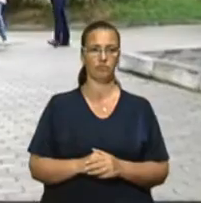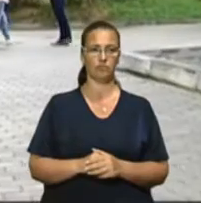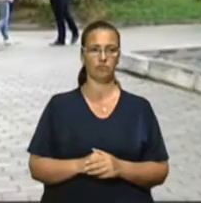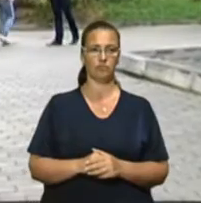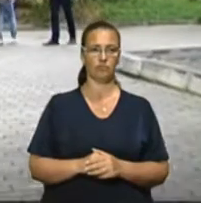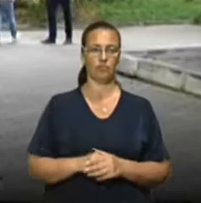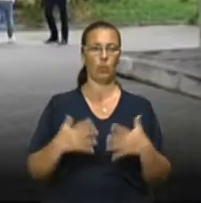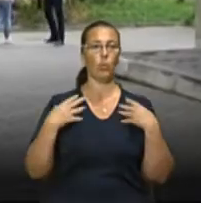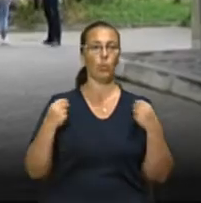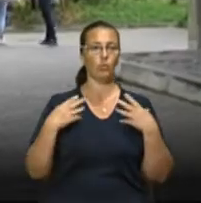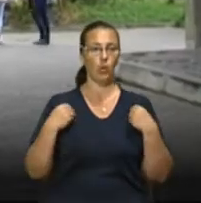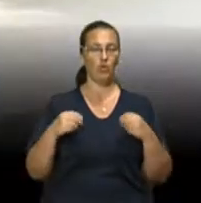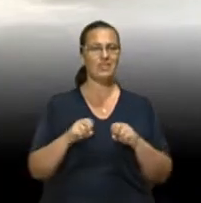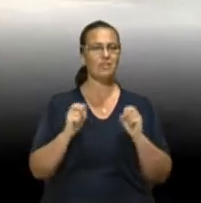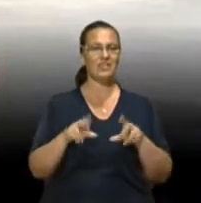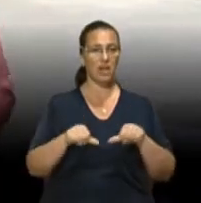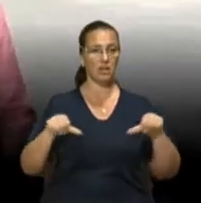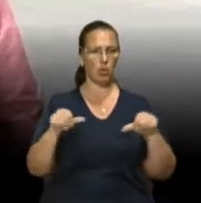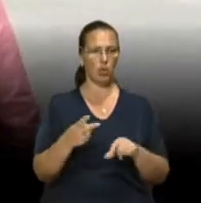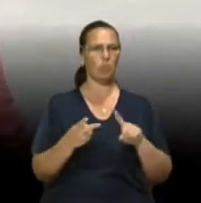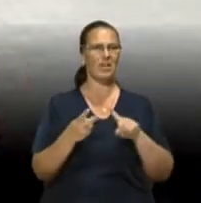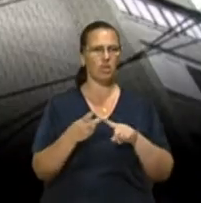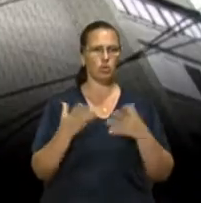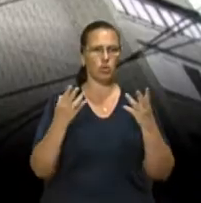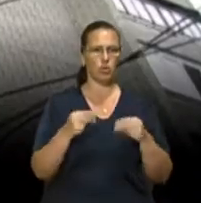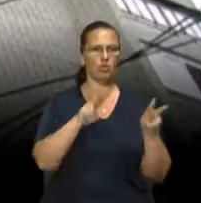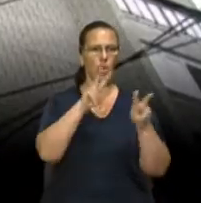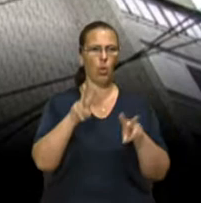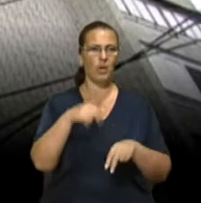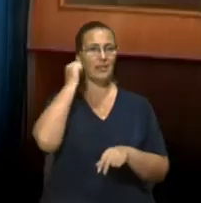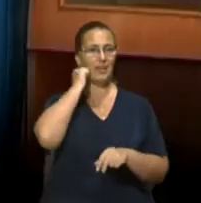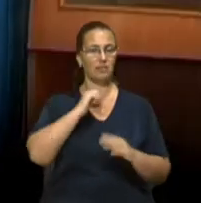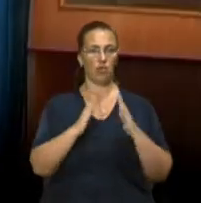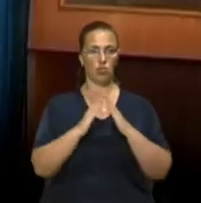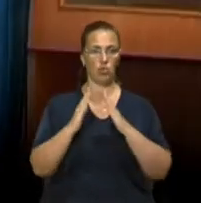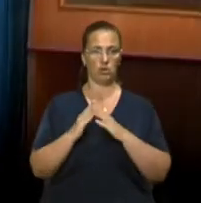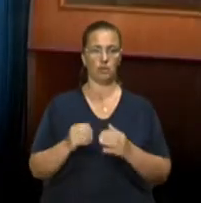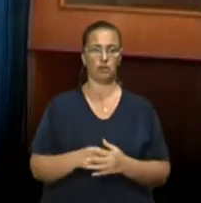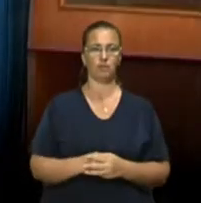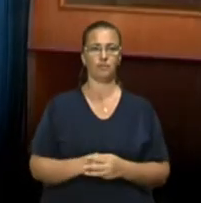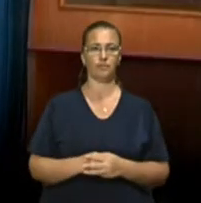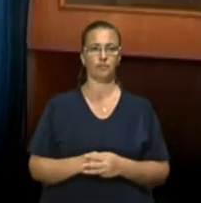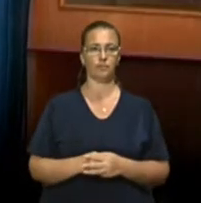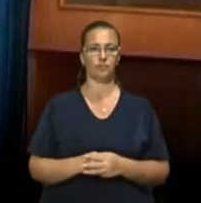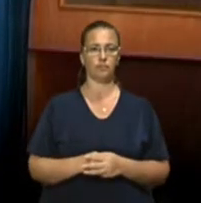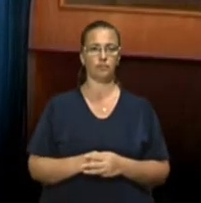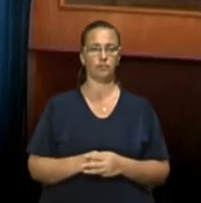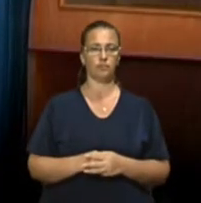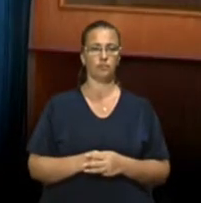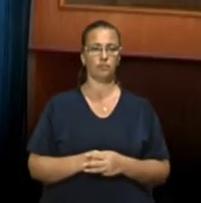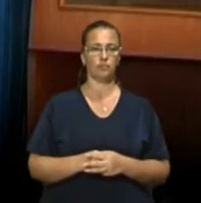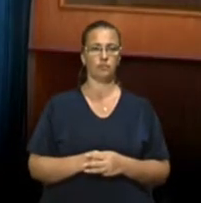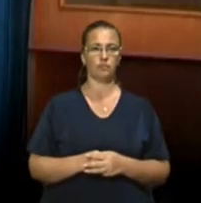У Львові спеціальна комісія другий день оглядає старі будинки. Якщо будуть виявлені значні тріщини,